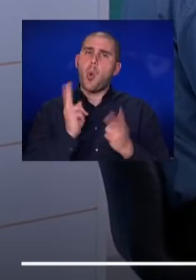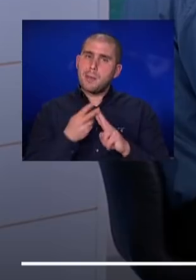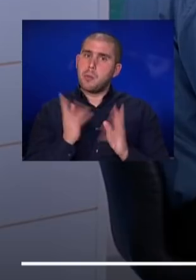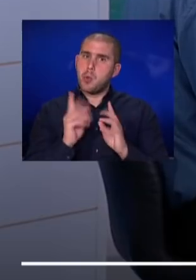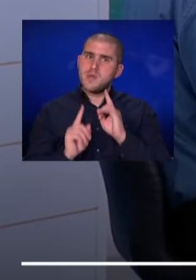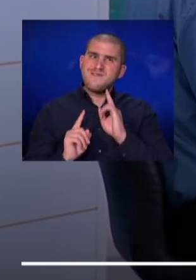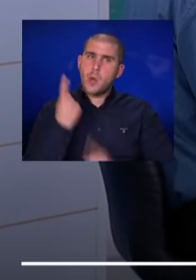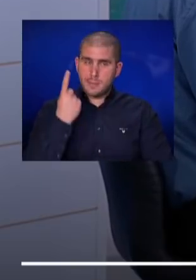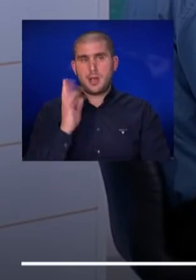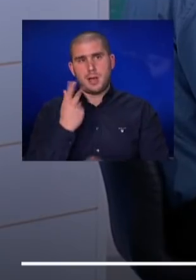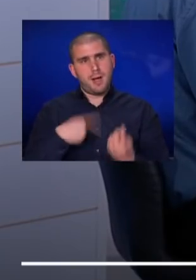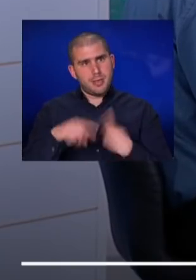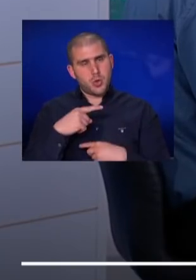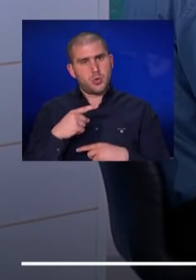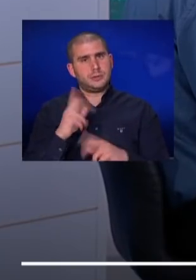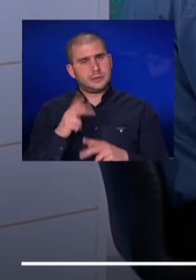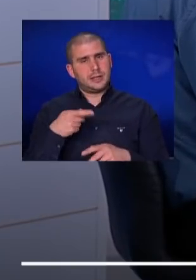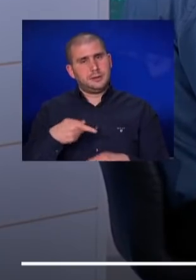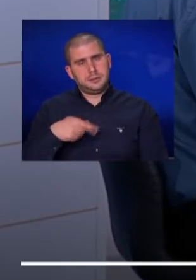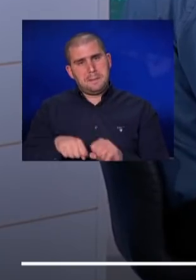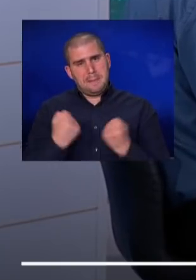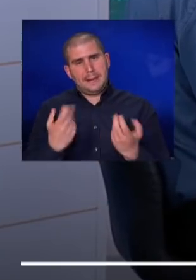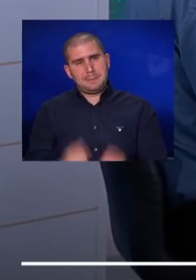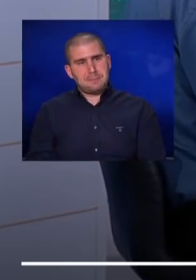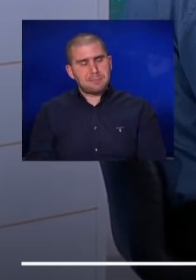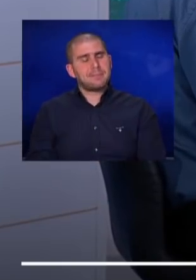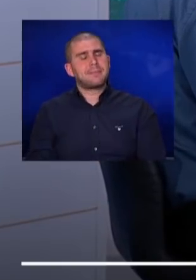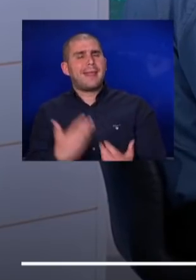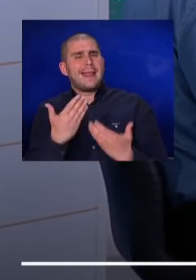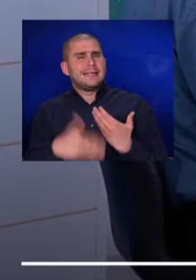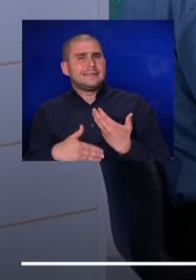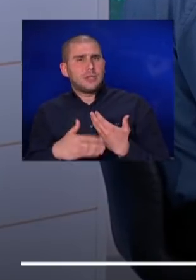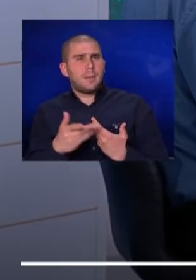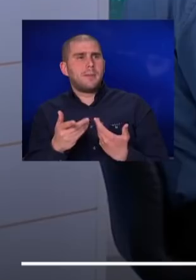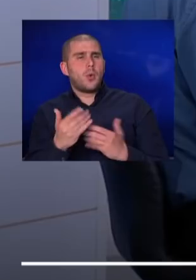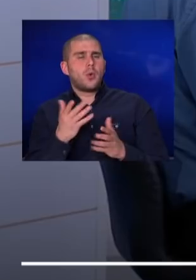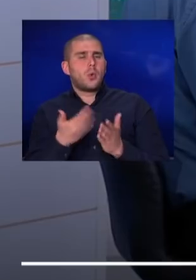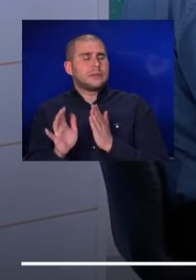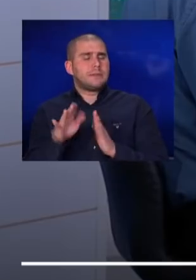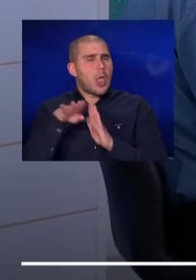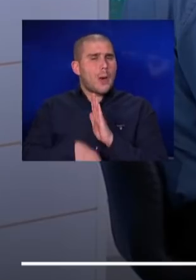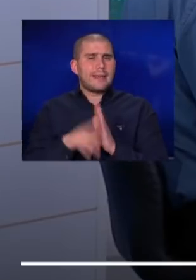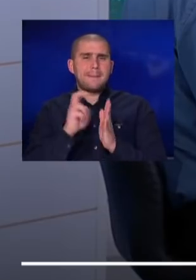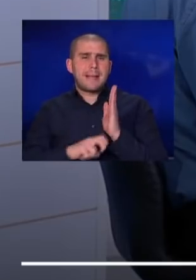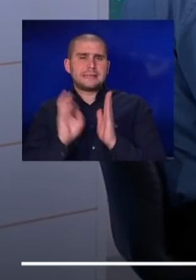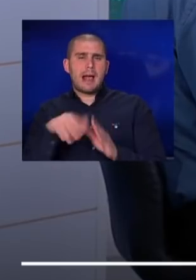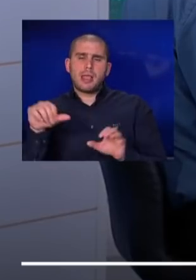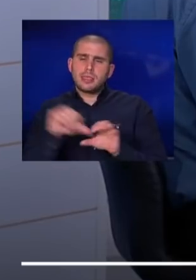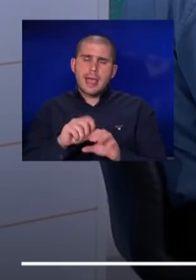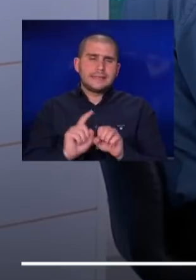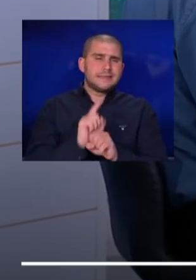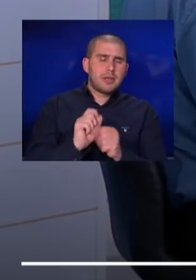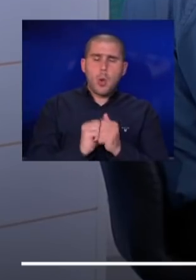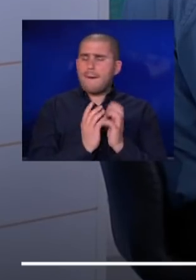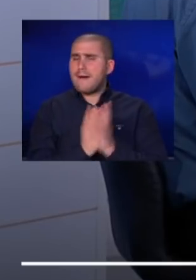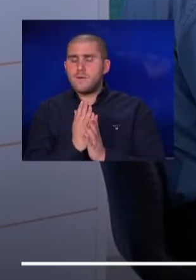גבוהים, גם אנחנו נצטרך לשלם את המחירים. לסיום, תגיד, חוץ מבית להוריד, את המס על הדלק באופן זמני, באופן קבוע,